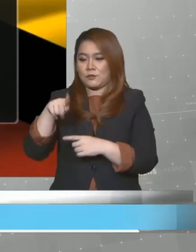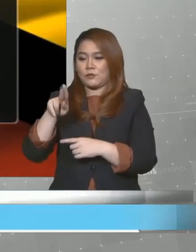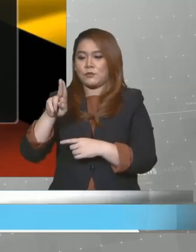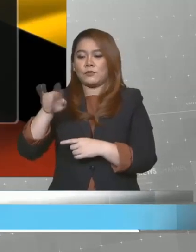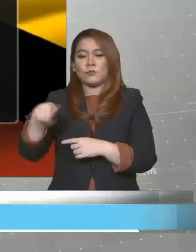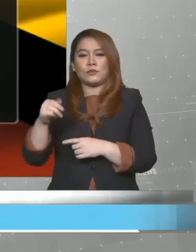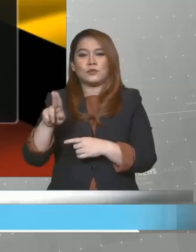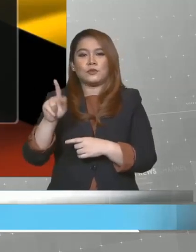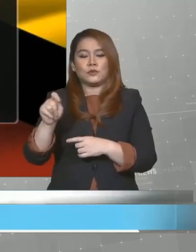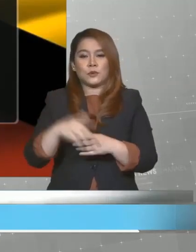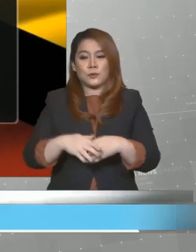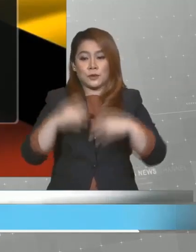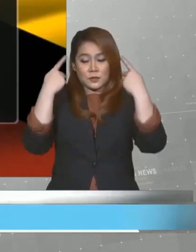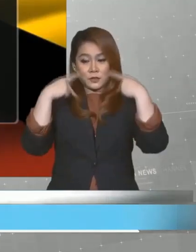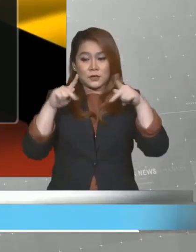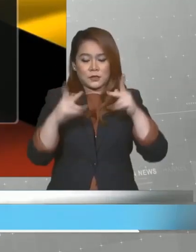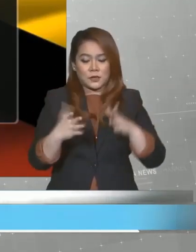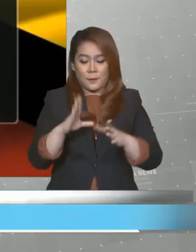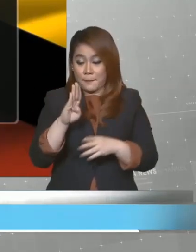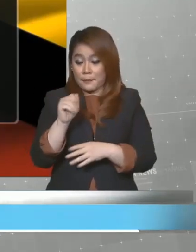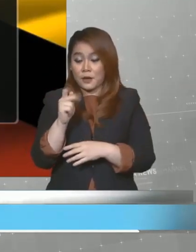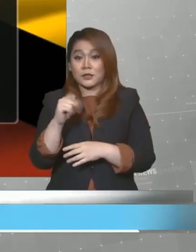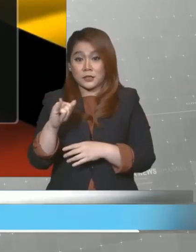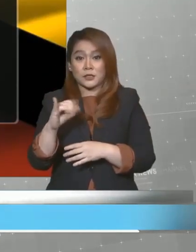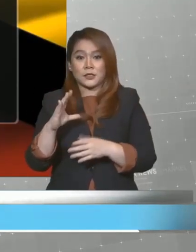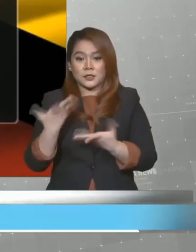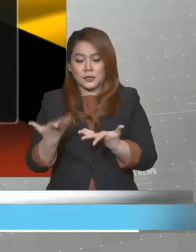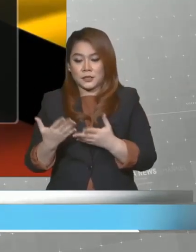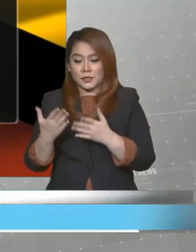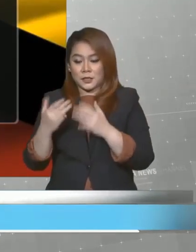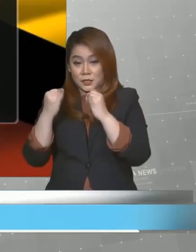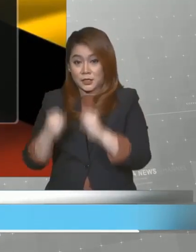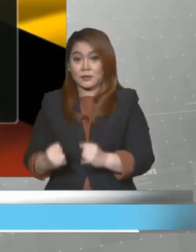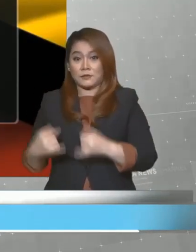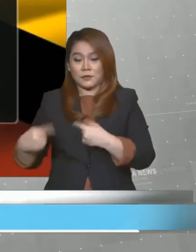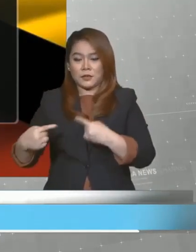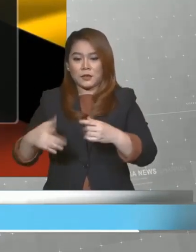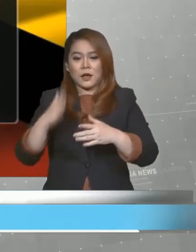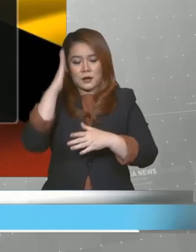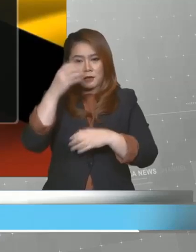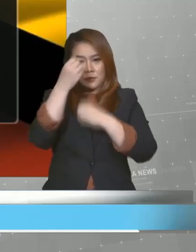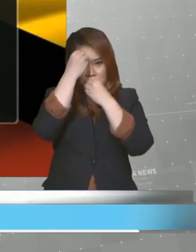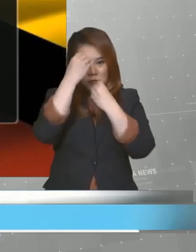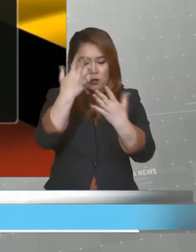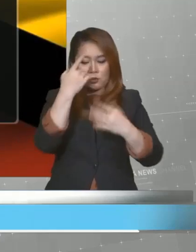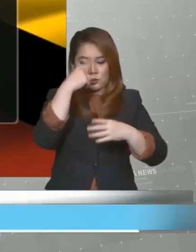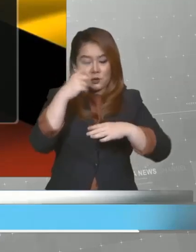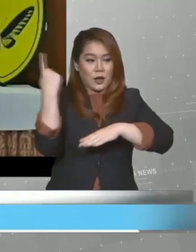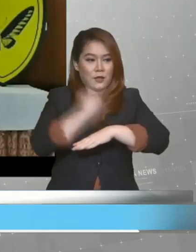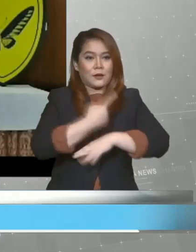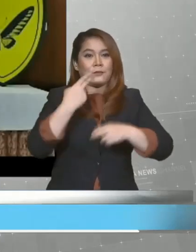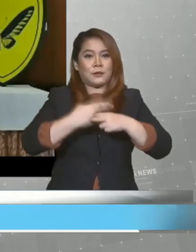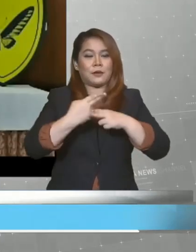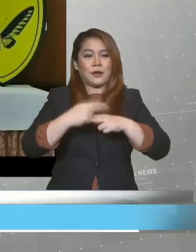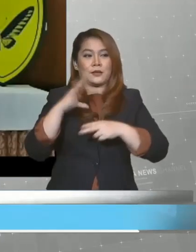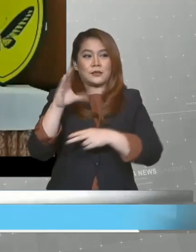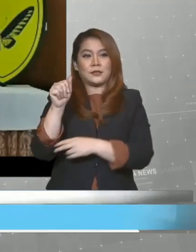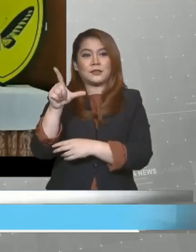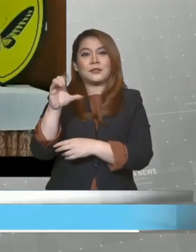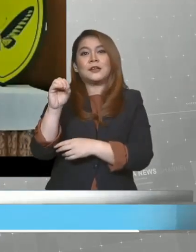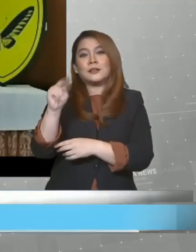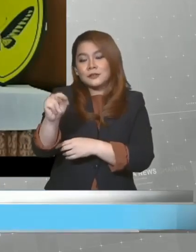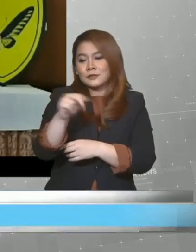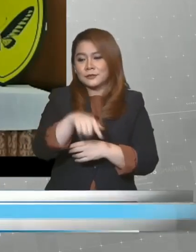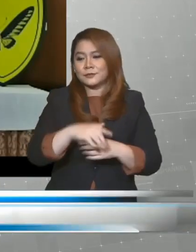Aspirasi Lina Su berkata baki calon akan diumumkan dari masa ke semasa atau pada hari penamaan calon. So, today,